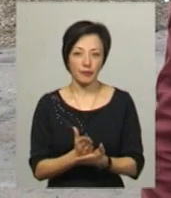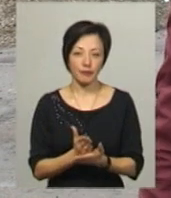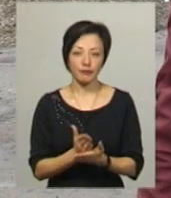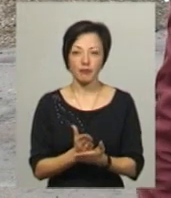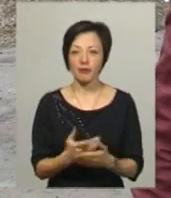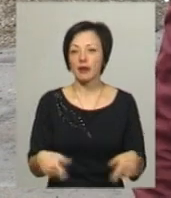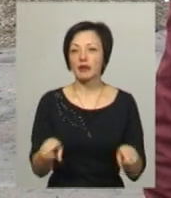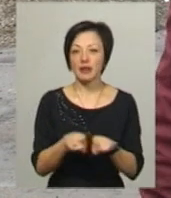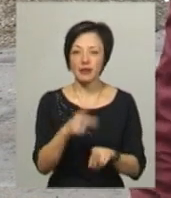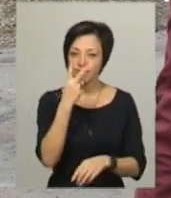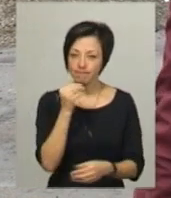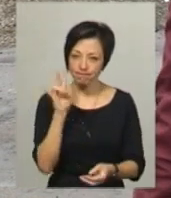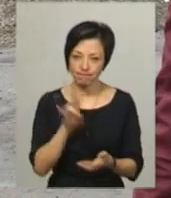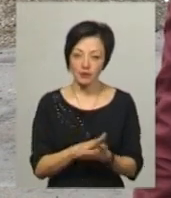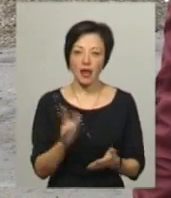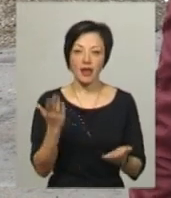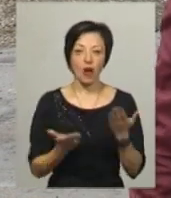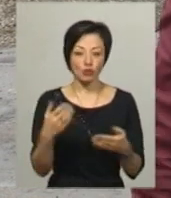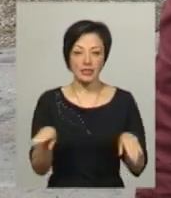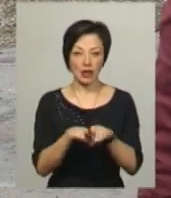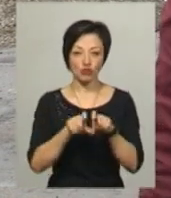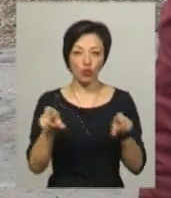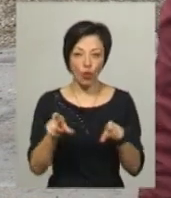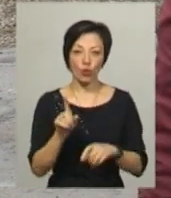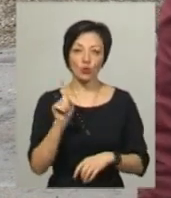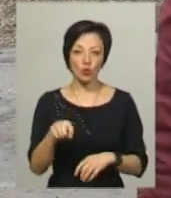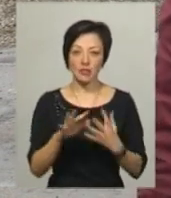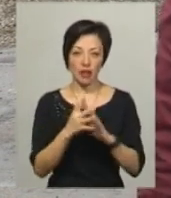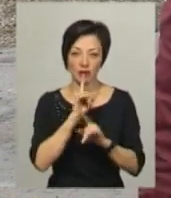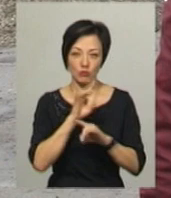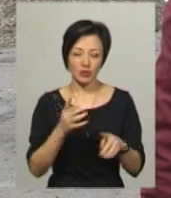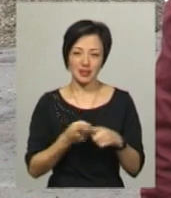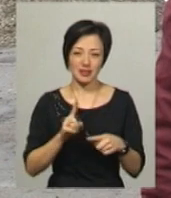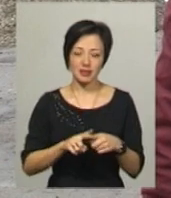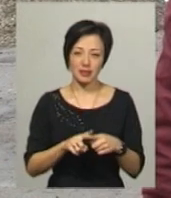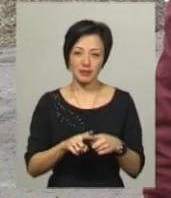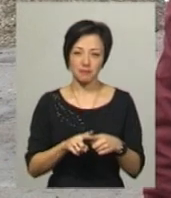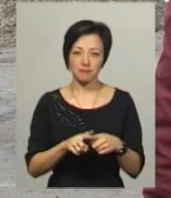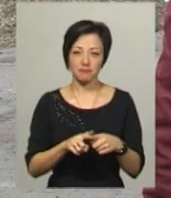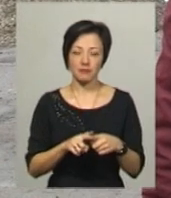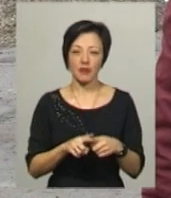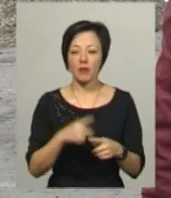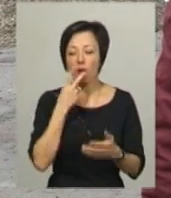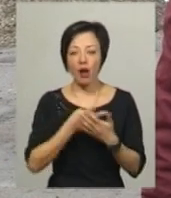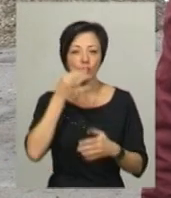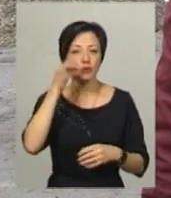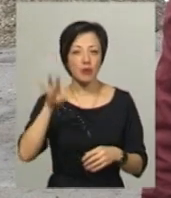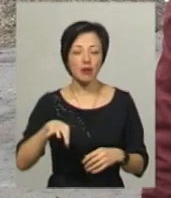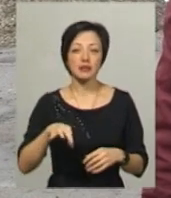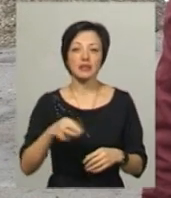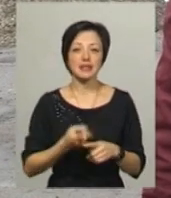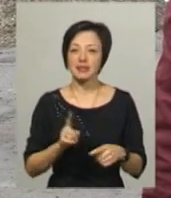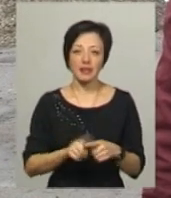такий стереотип, що якщо закриють школу, то відповідно і села вже не буде. Але, як показує практика,